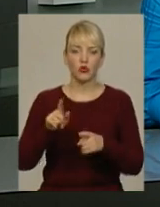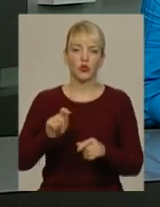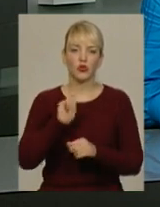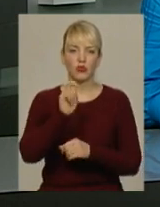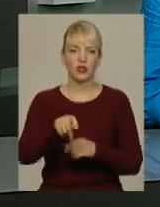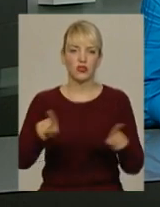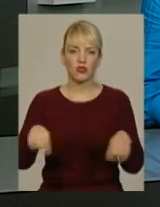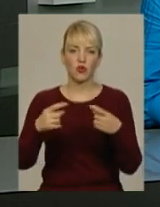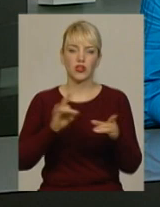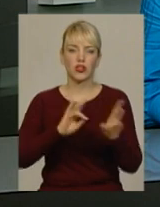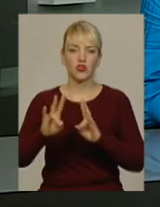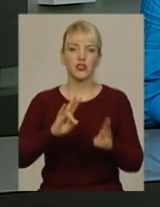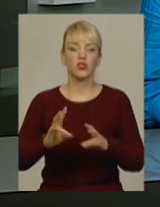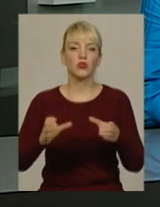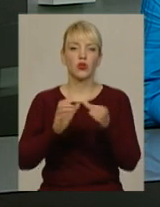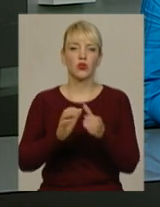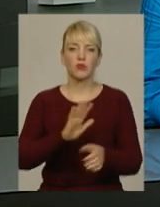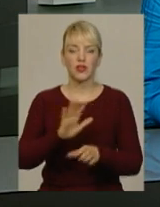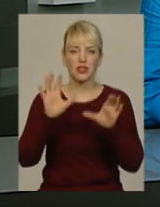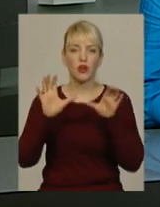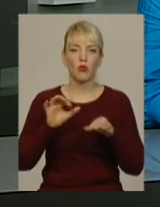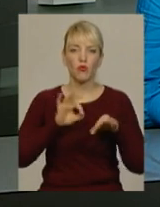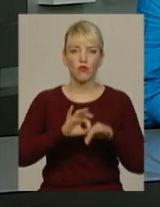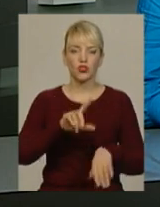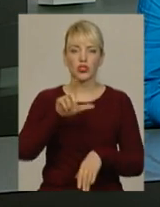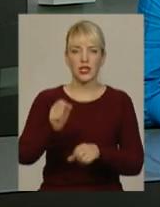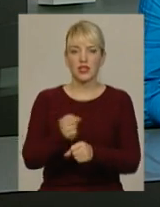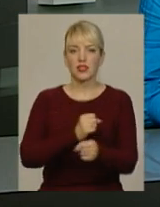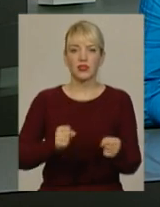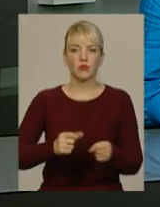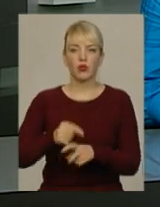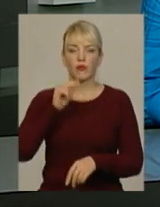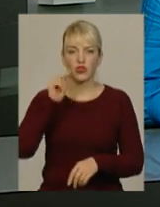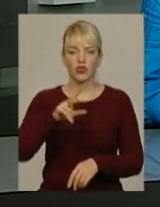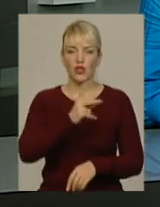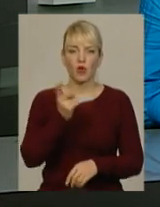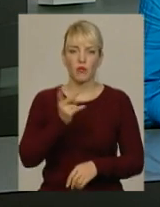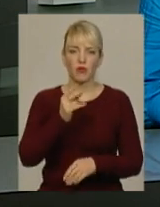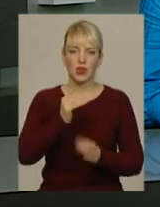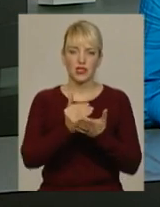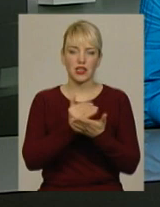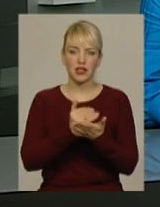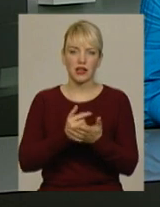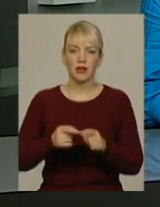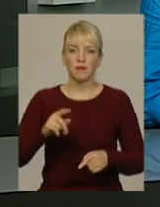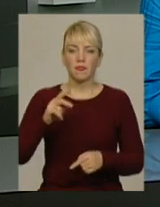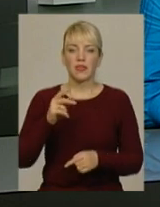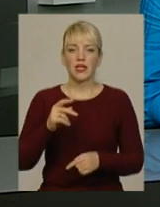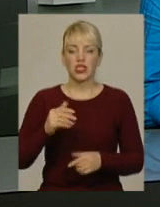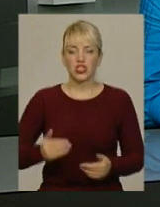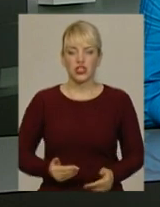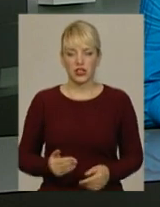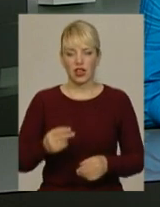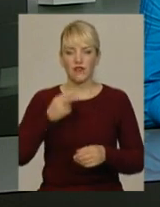терористичної групи та незаконне поводження зі зброєю. Винним за обома статтями жителя Хмельниччини визнав